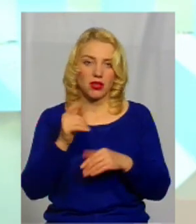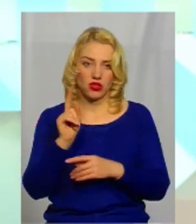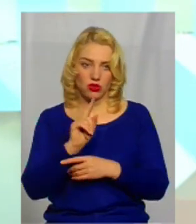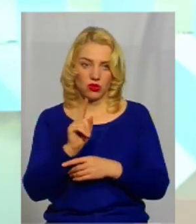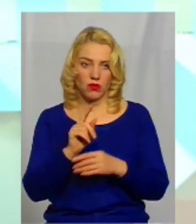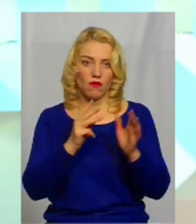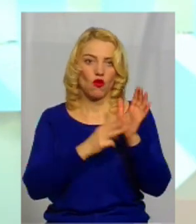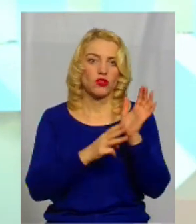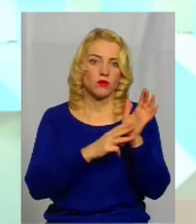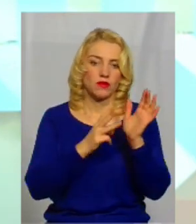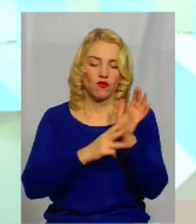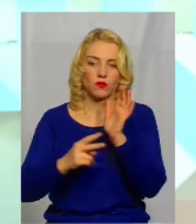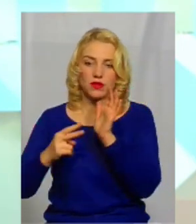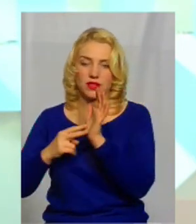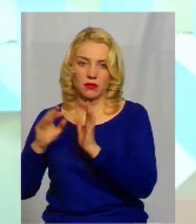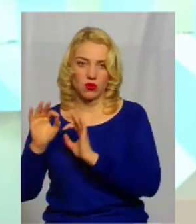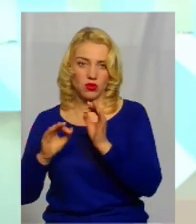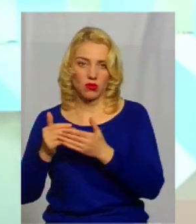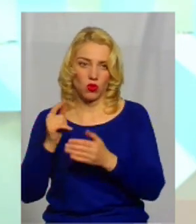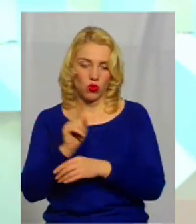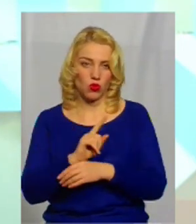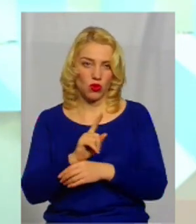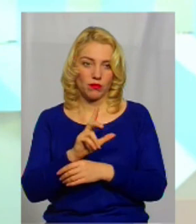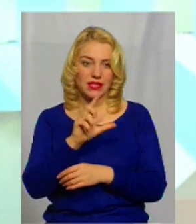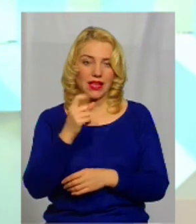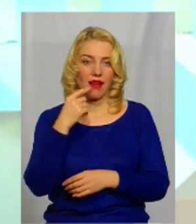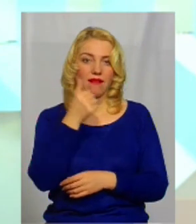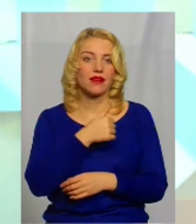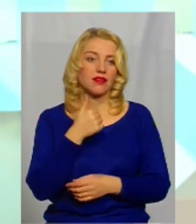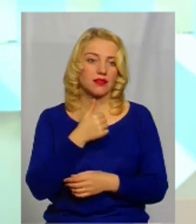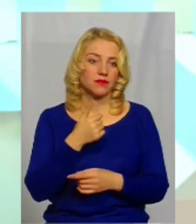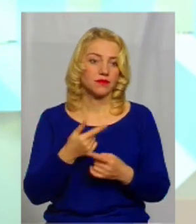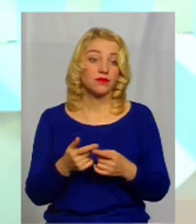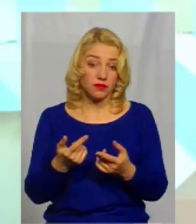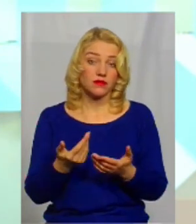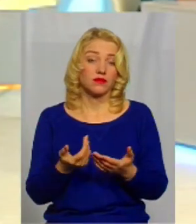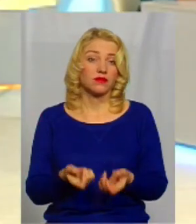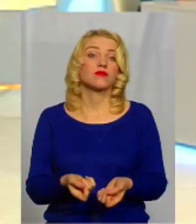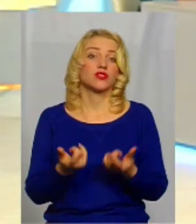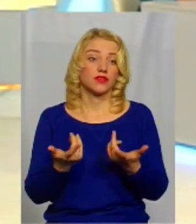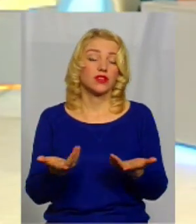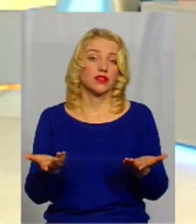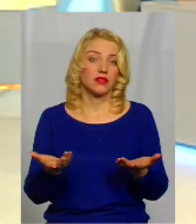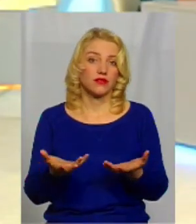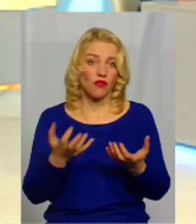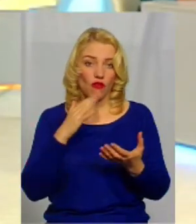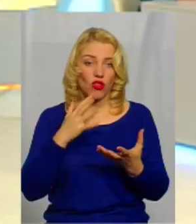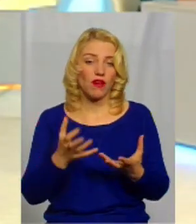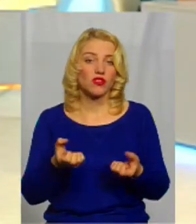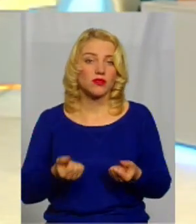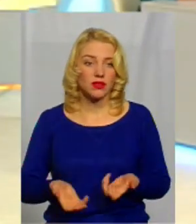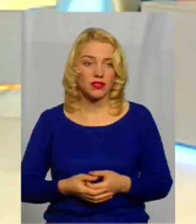-87% від норми ми отримаємо за рік. Ну, звідки ж візьметься воно? Так, ну,